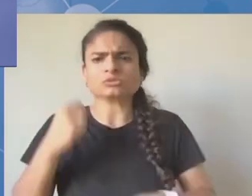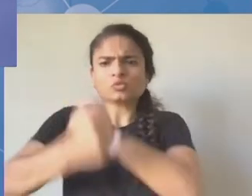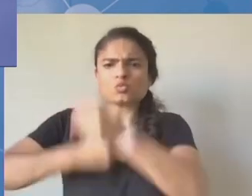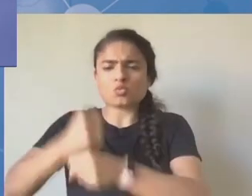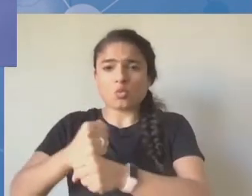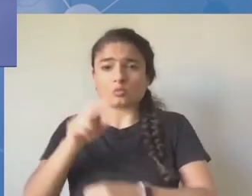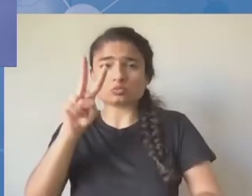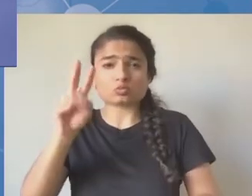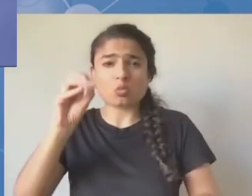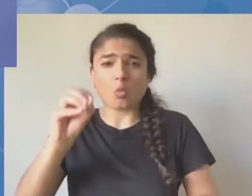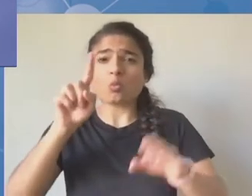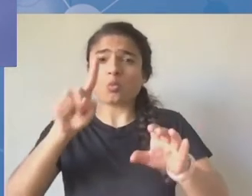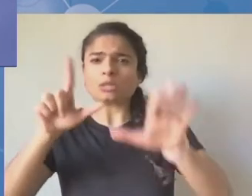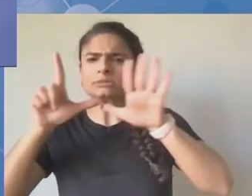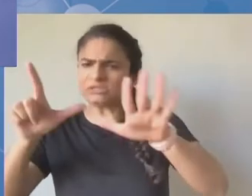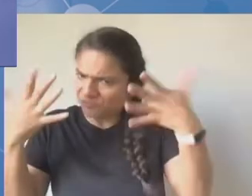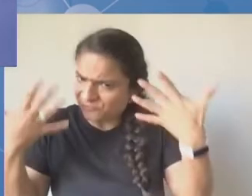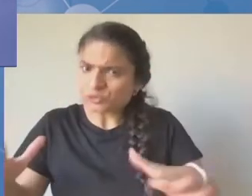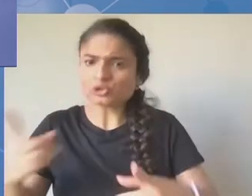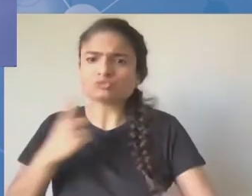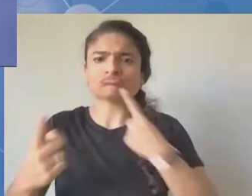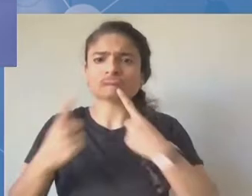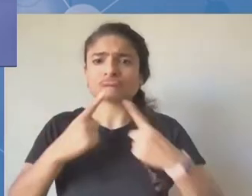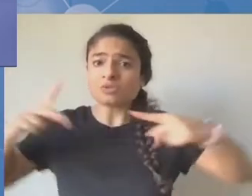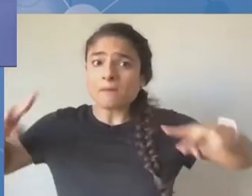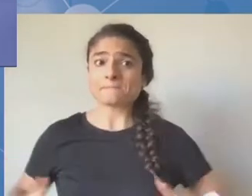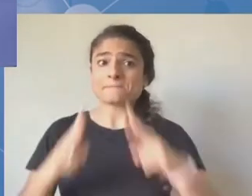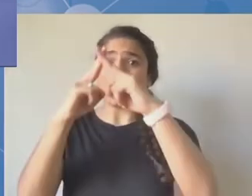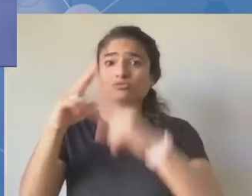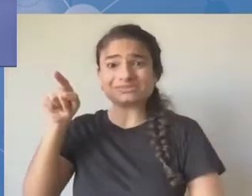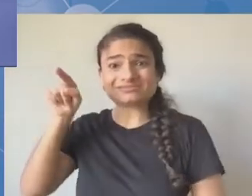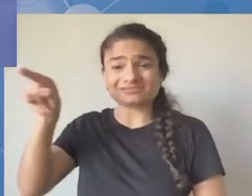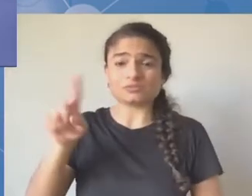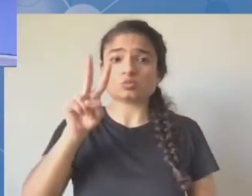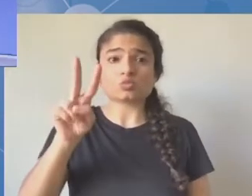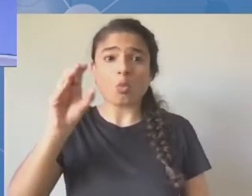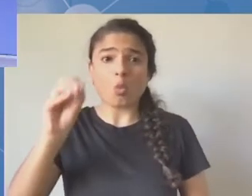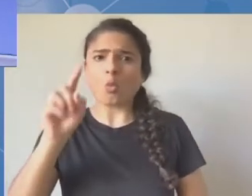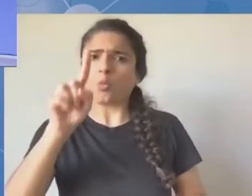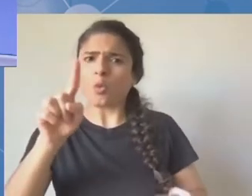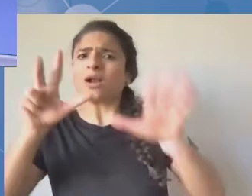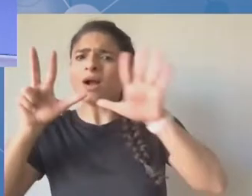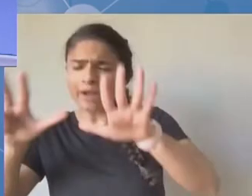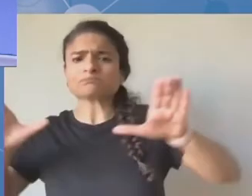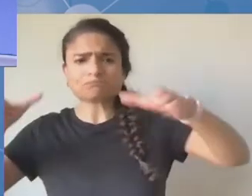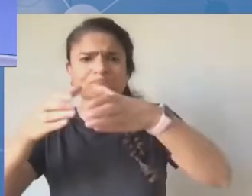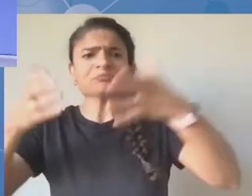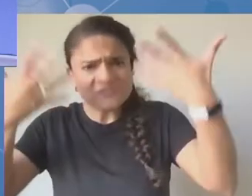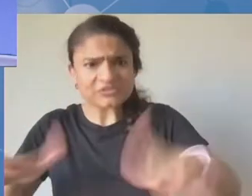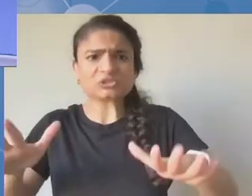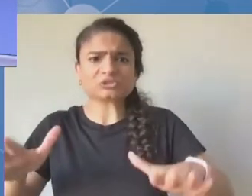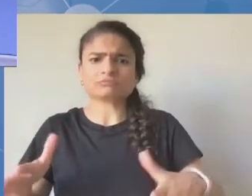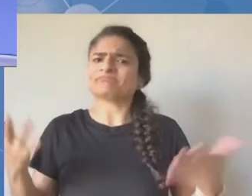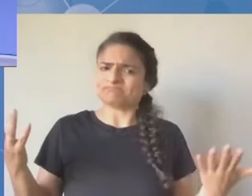jeden z głównych tematów, ale nie możemy mówić, że unikamy tego tematu. Ale na pewno myślę, że to jest chwalebna uwaga. Bardzo